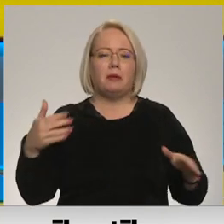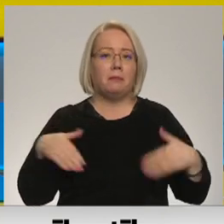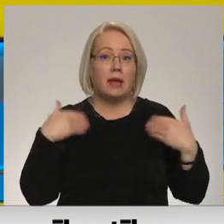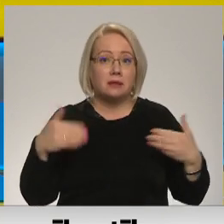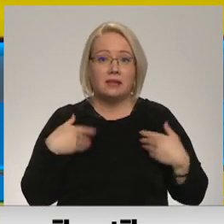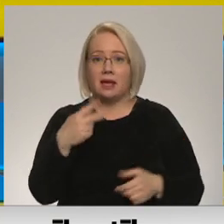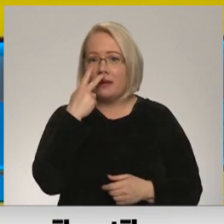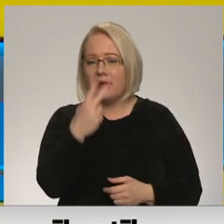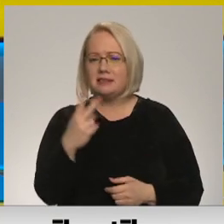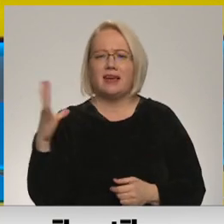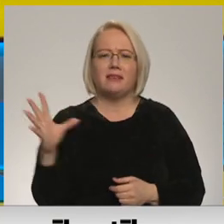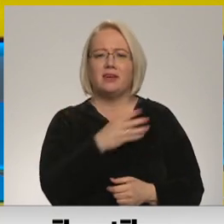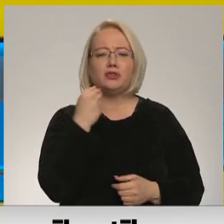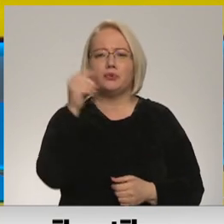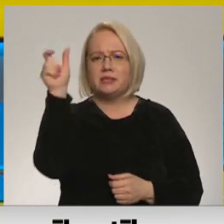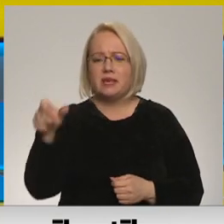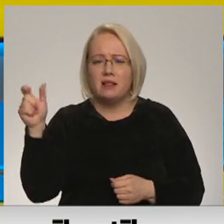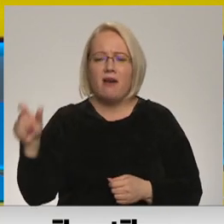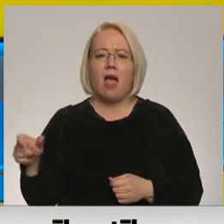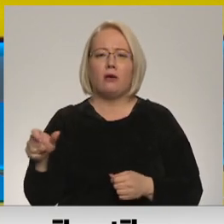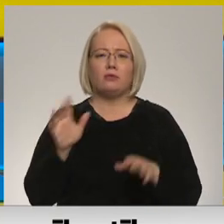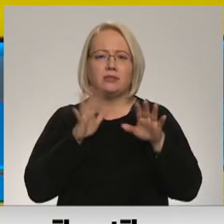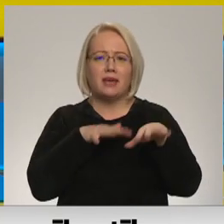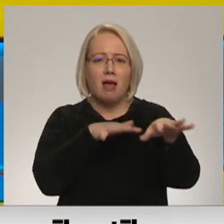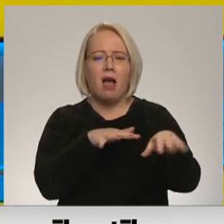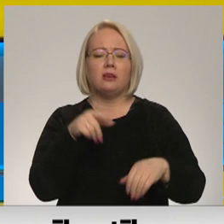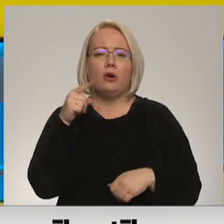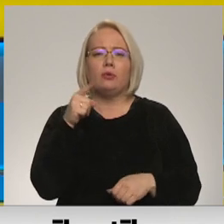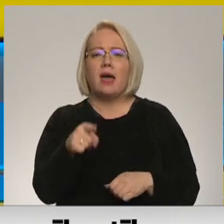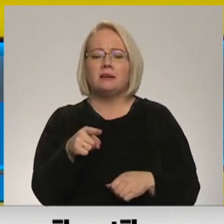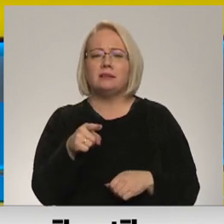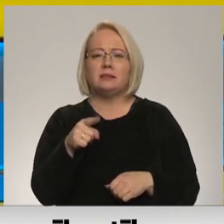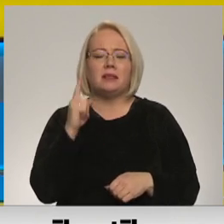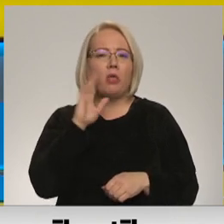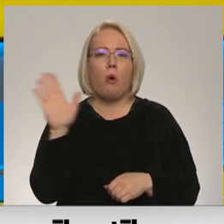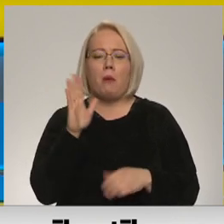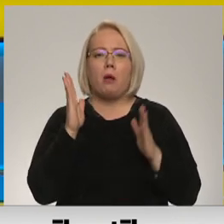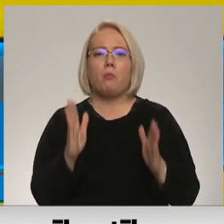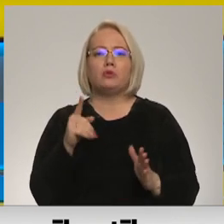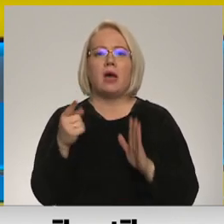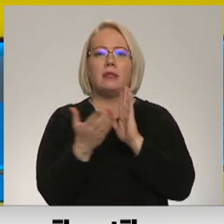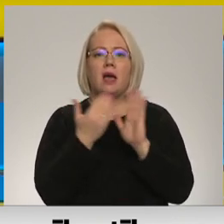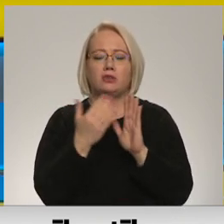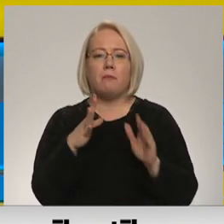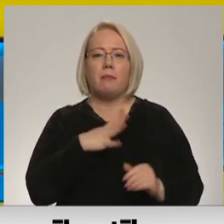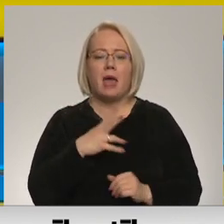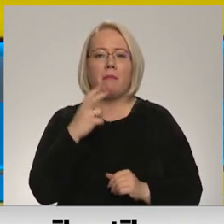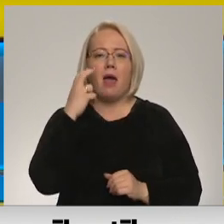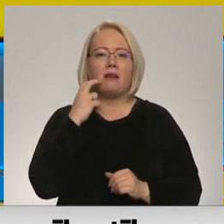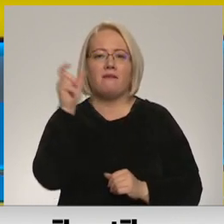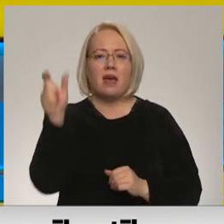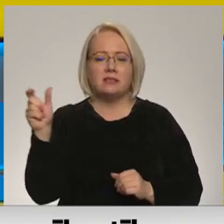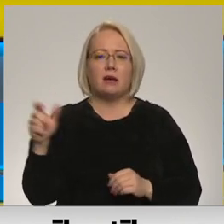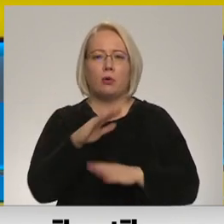redzēt šos visus cilvēkus ielās. Es patiesībā domāju, ka tas negūs tik liela atsaucība, bet, kad mēs tur bijām kopā ar vecākiem, cilvēki nāca,